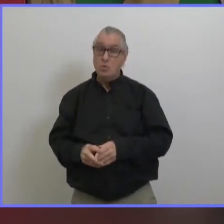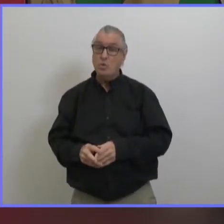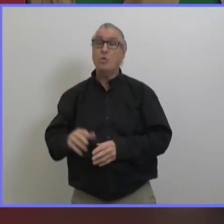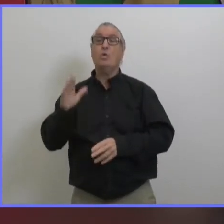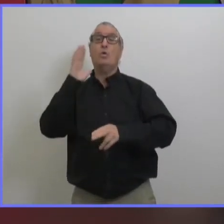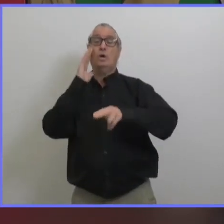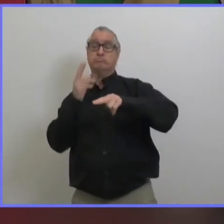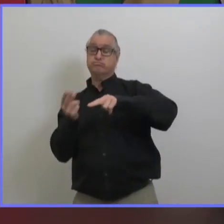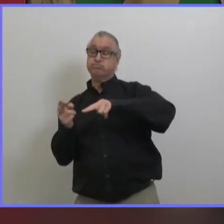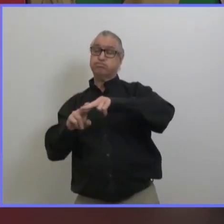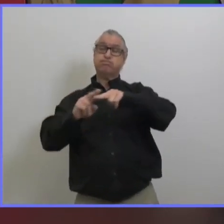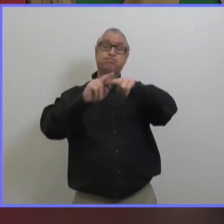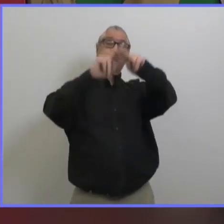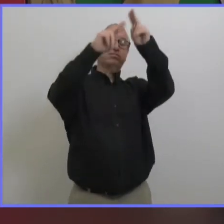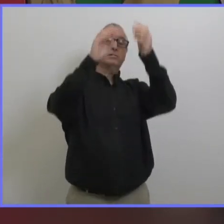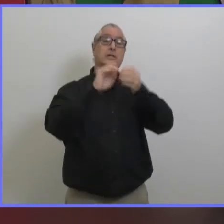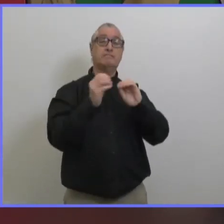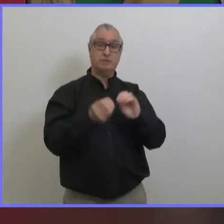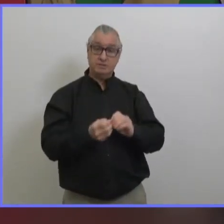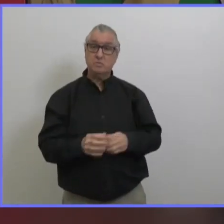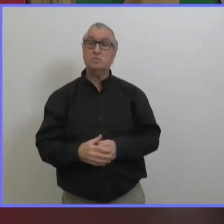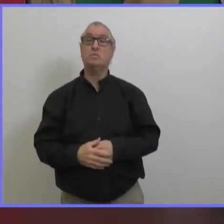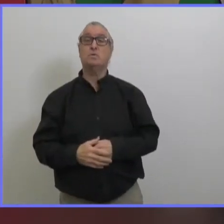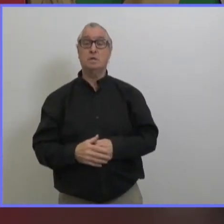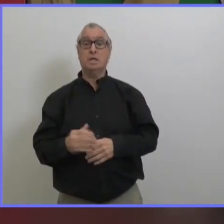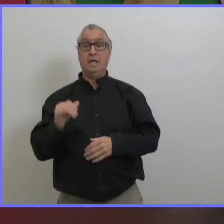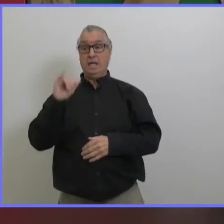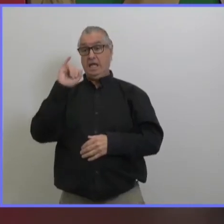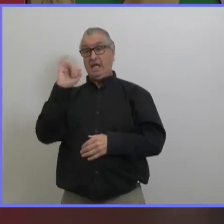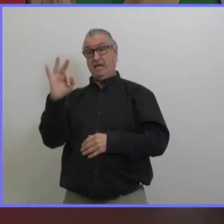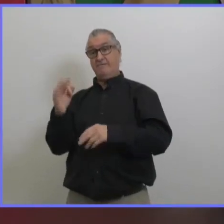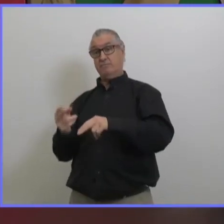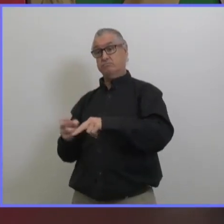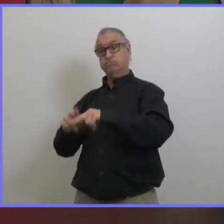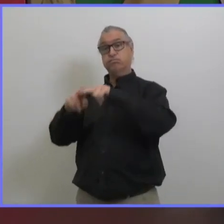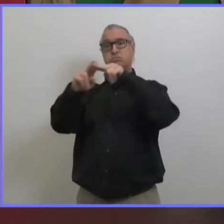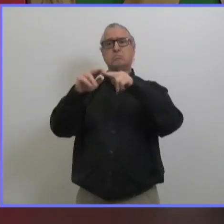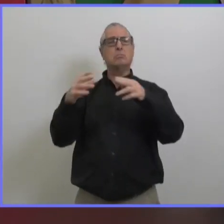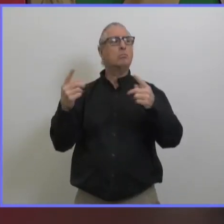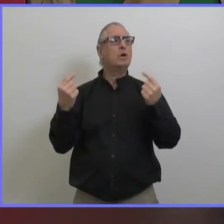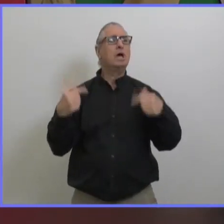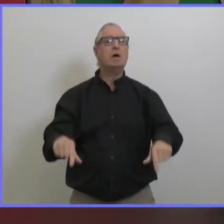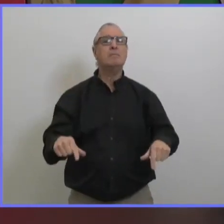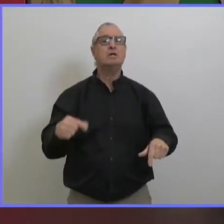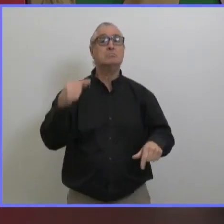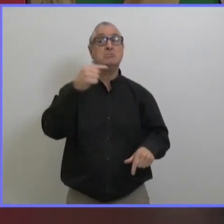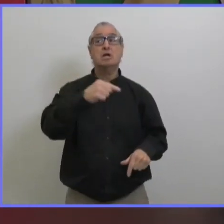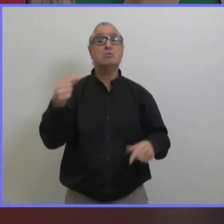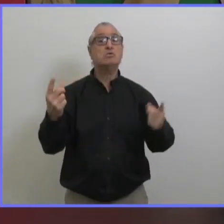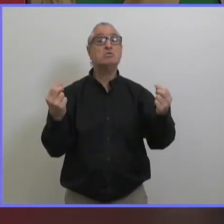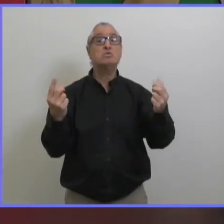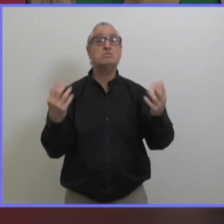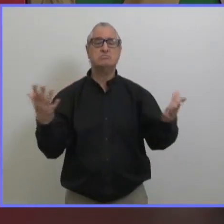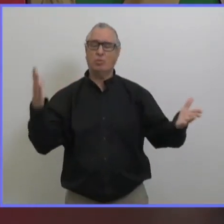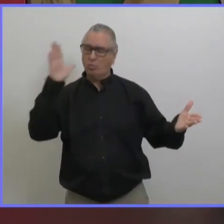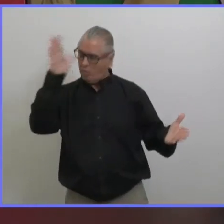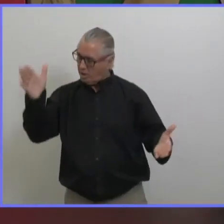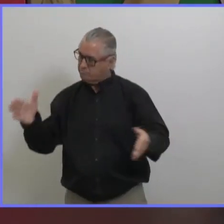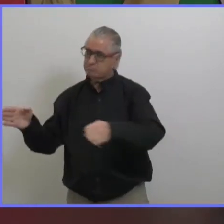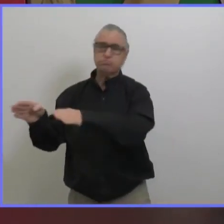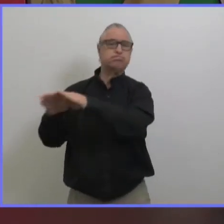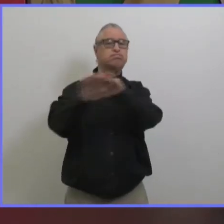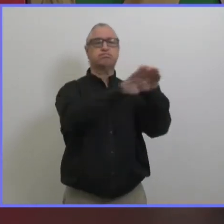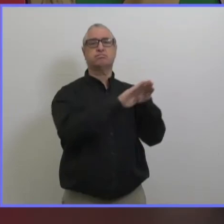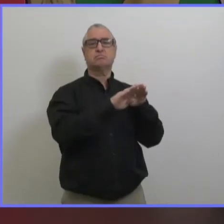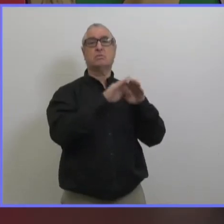oui d'accord on comprend c'est un défi ça a été un véritable défi mais il faut que tout le monde soit conscient du fait qu'on n'est pas sorti du bois oui les